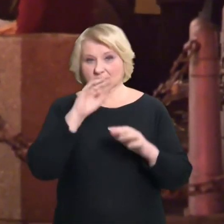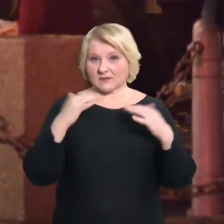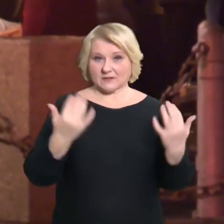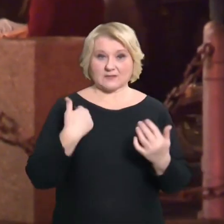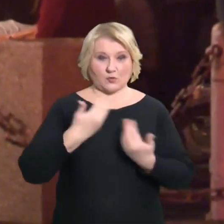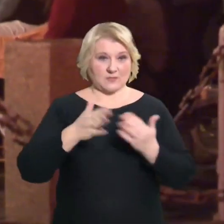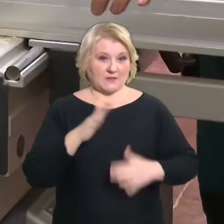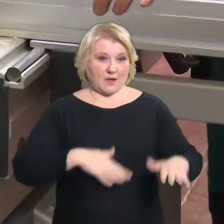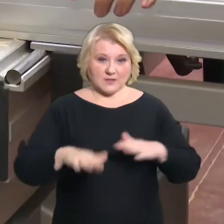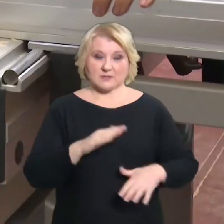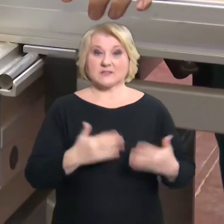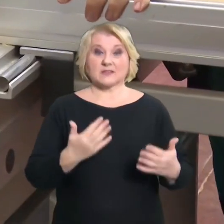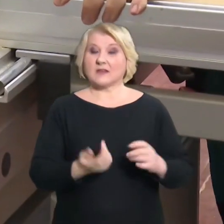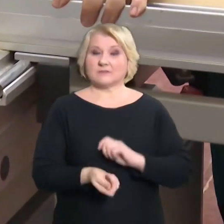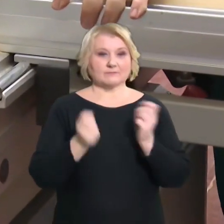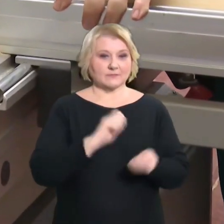Teď z něj padají třísky.